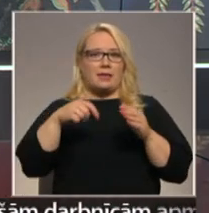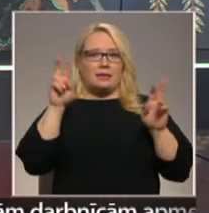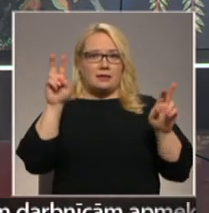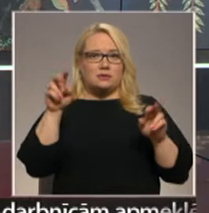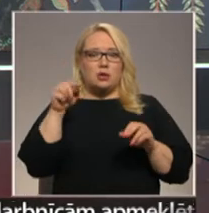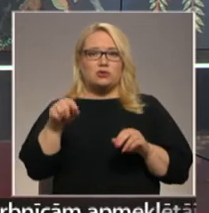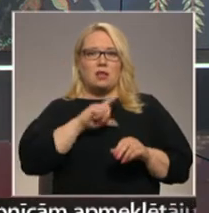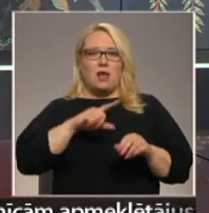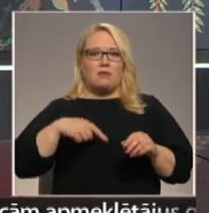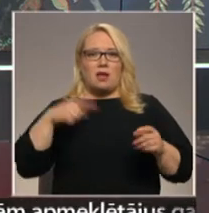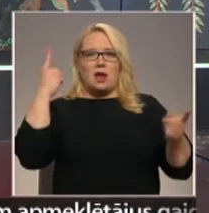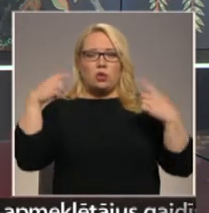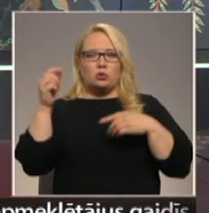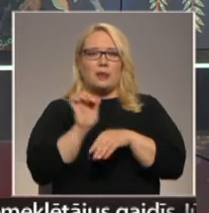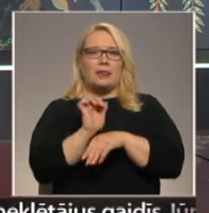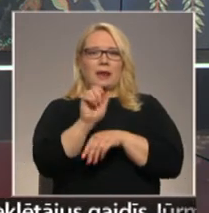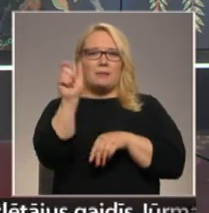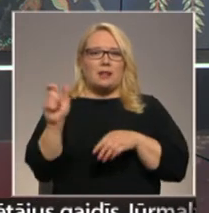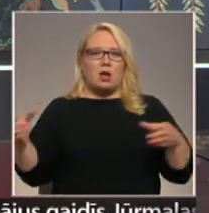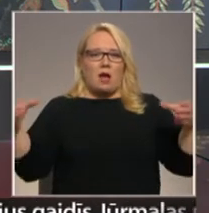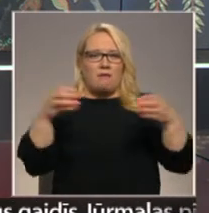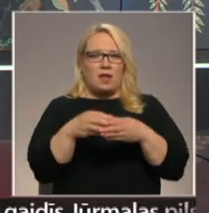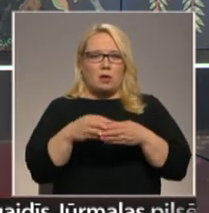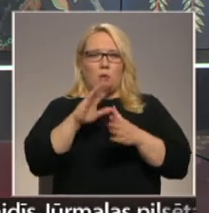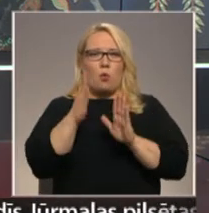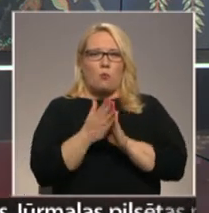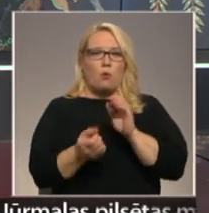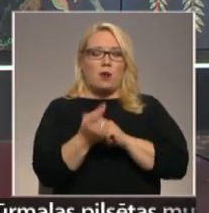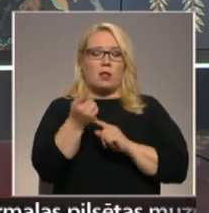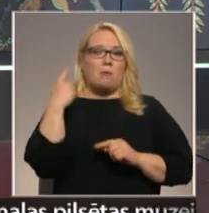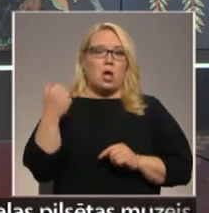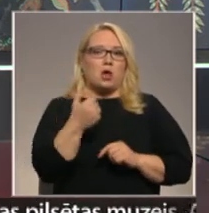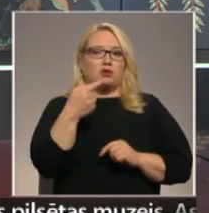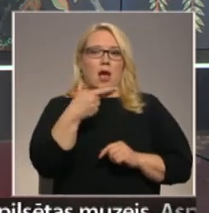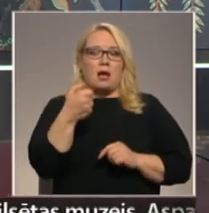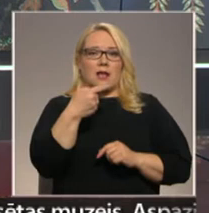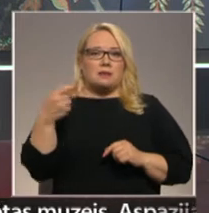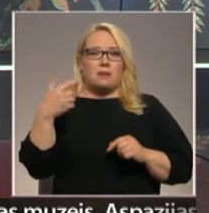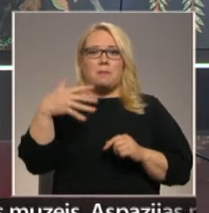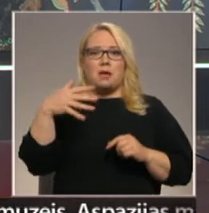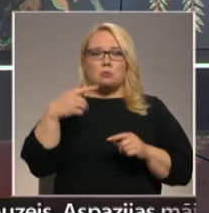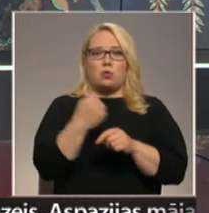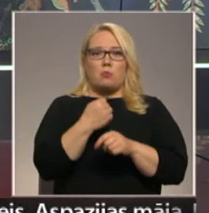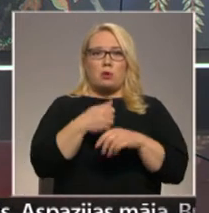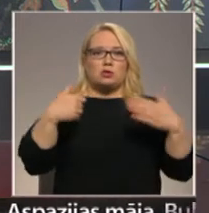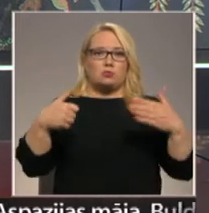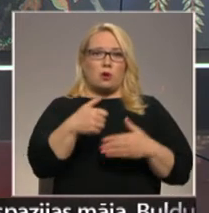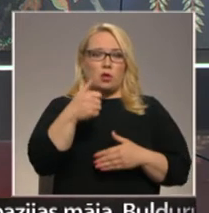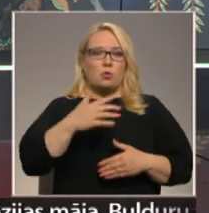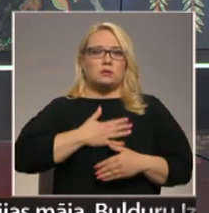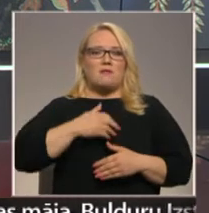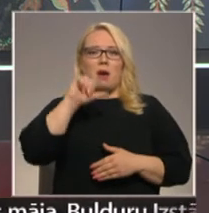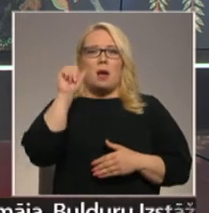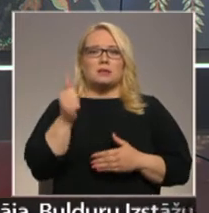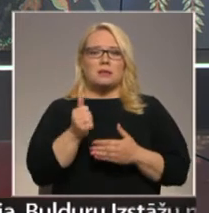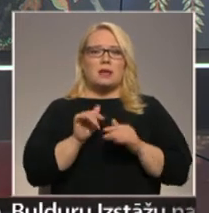radošo trimdinieku apvienības kopums ir radies pagājušā gadsimta 50. un darbojies 60. gados, un savā mākslinieciskajā